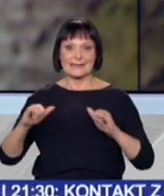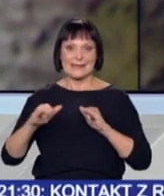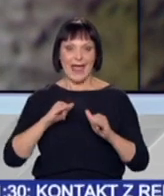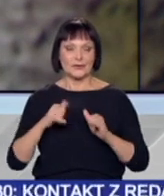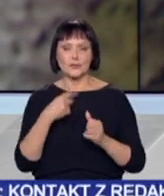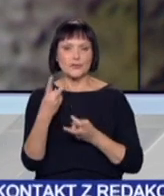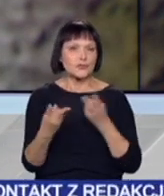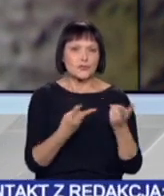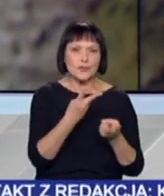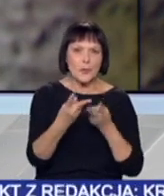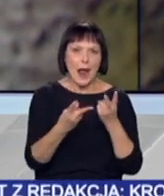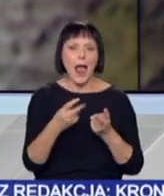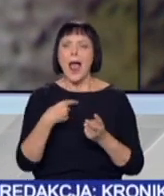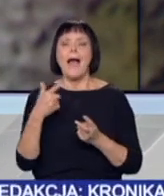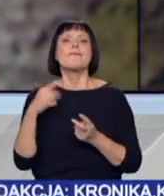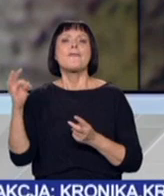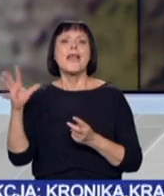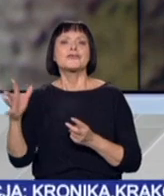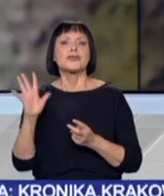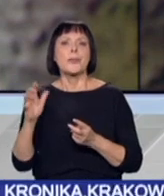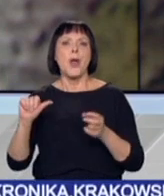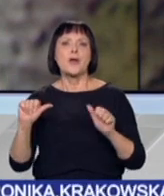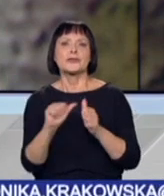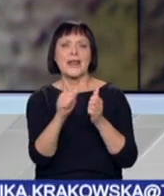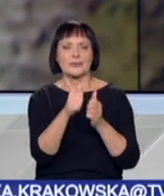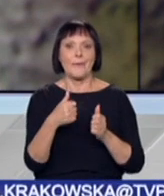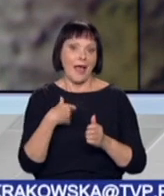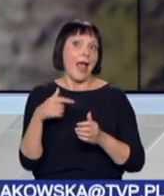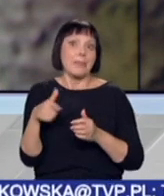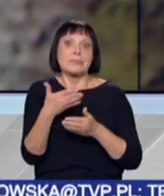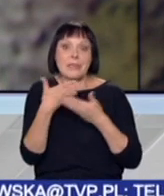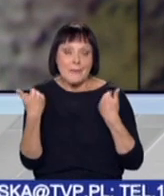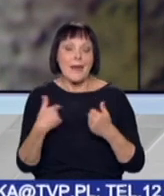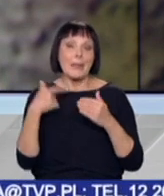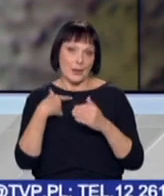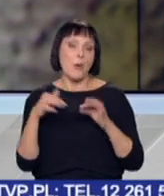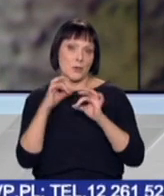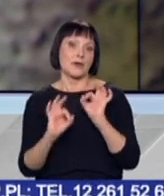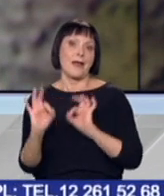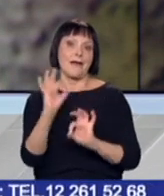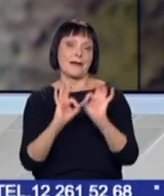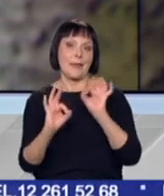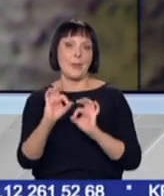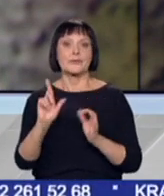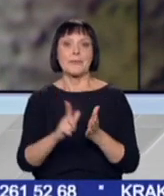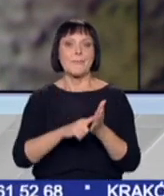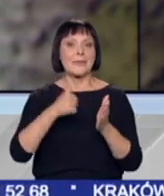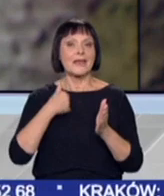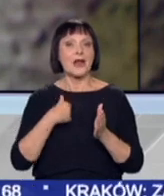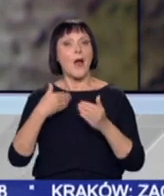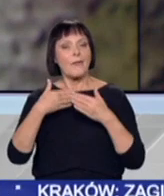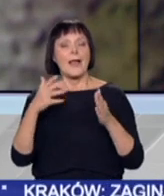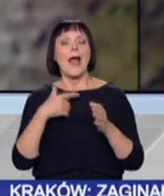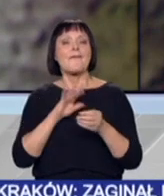szuka jego właściciela. Nie odnalazł się, więc daje to drogę do rewitalizacji rzeźby. Będzie to pierwsza czynna